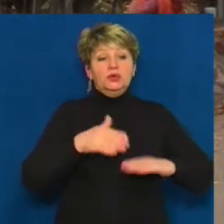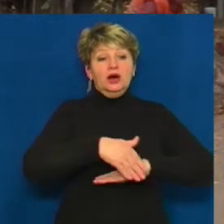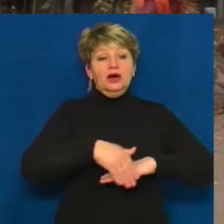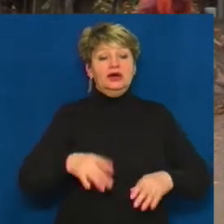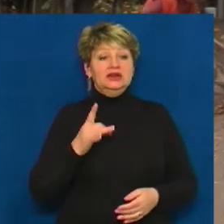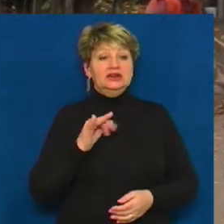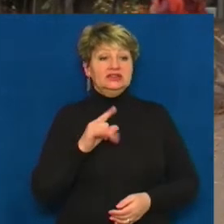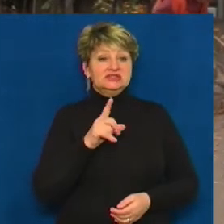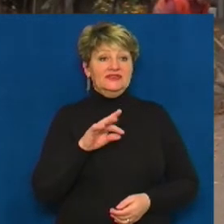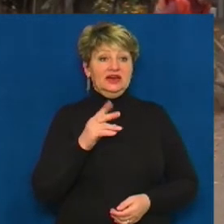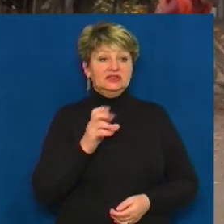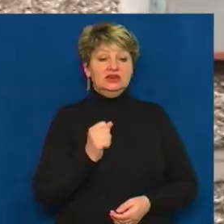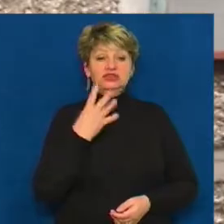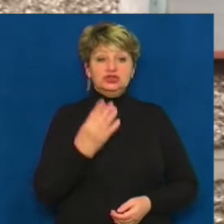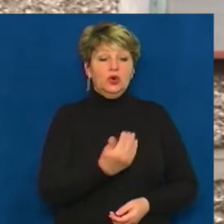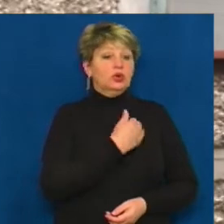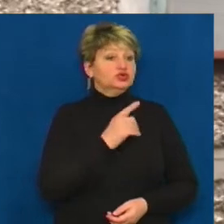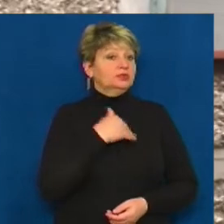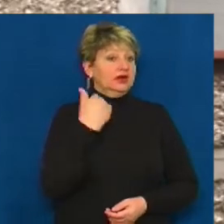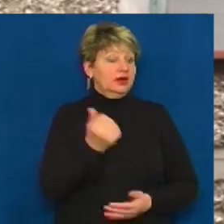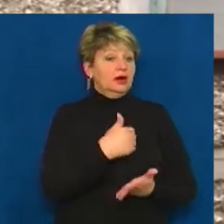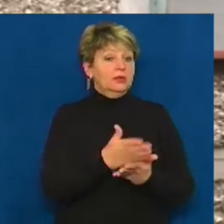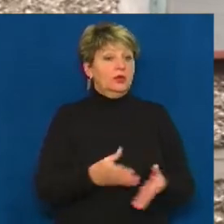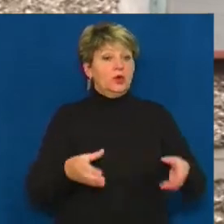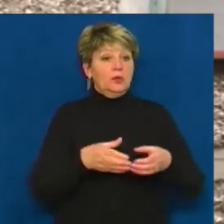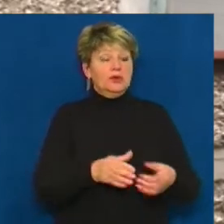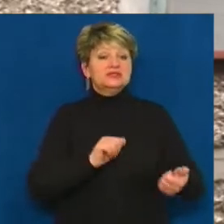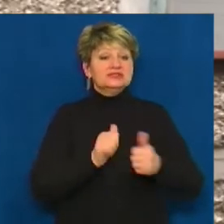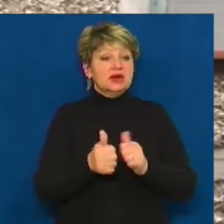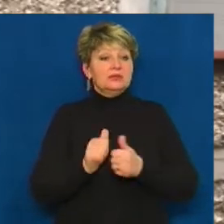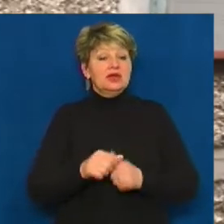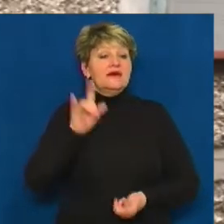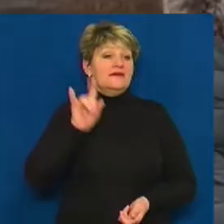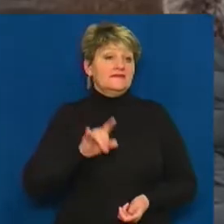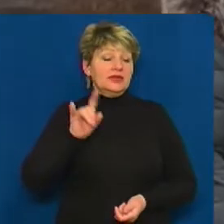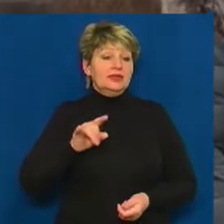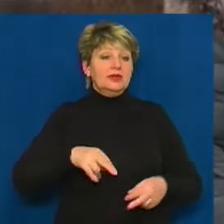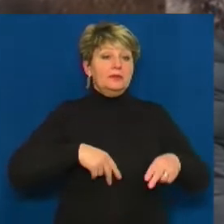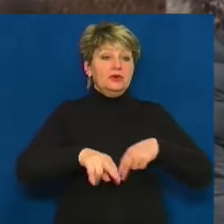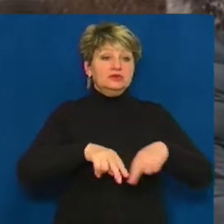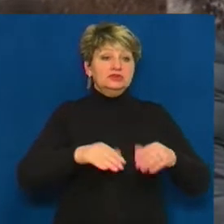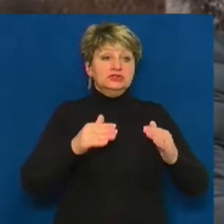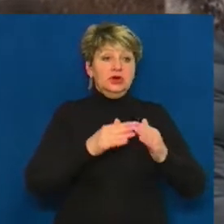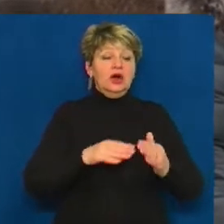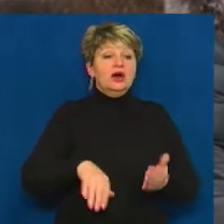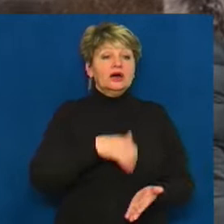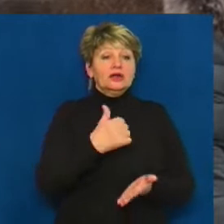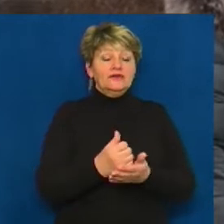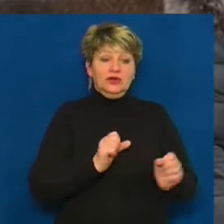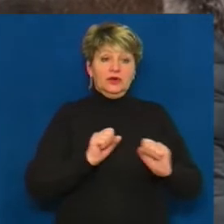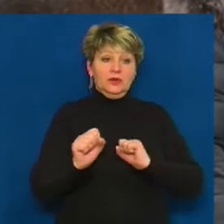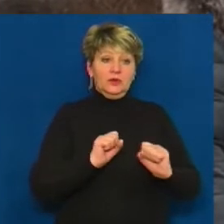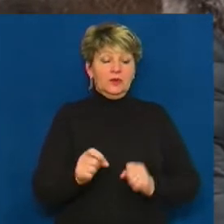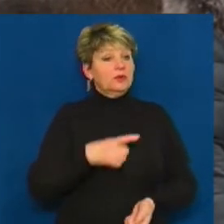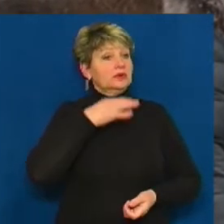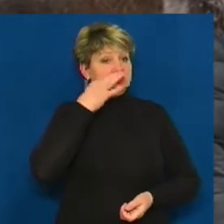Різдвяна 4 хочуть, аби їхня обслуговуюча компанія замінила їм вікна у під'їздах будинку. Очільник нової якості Андрій Бортник